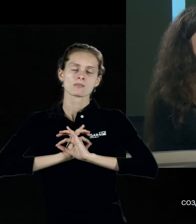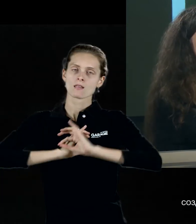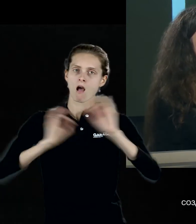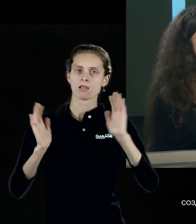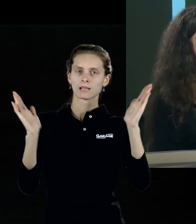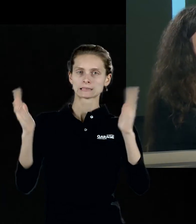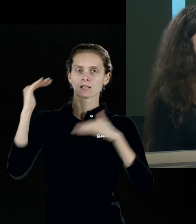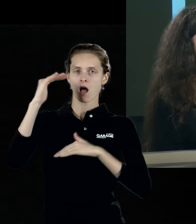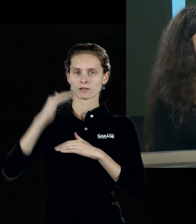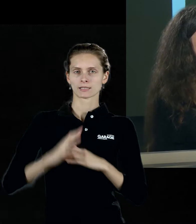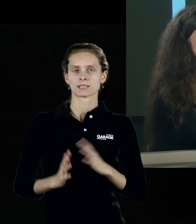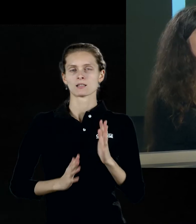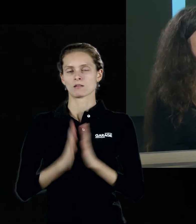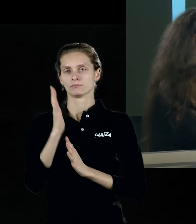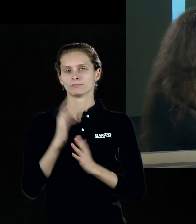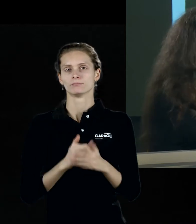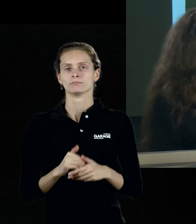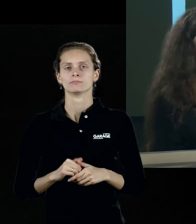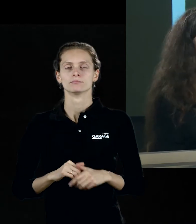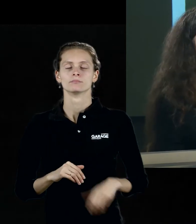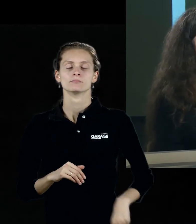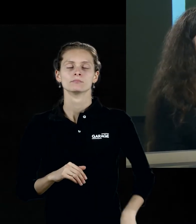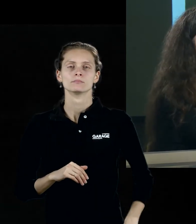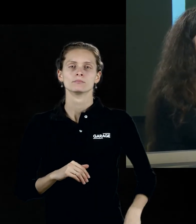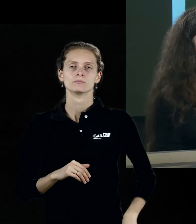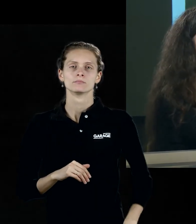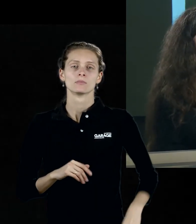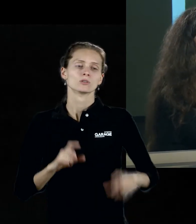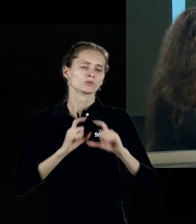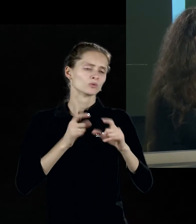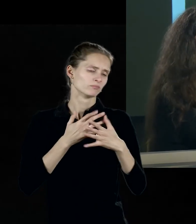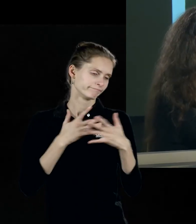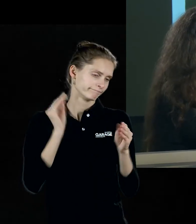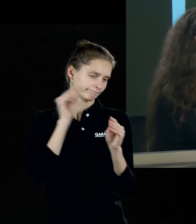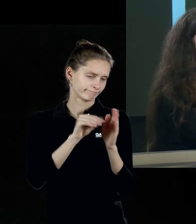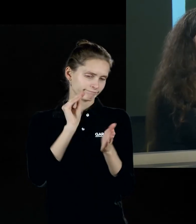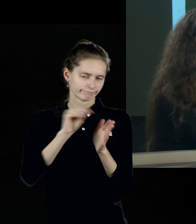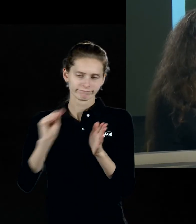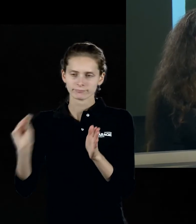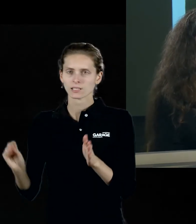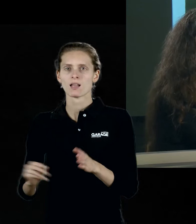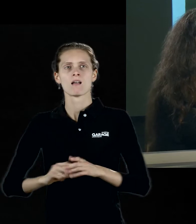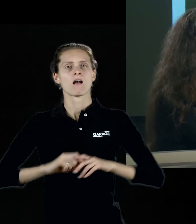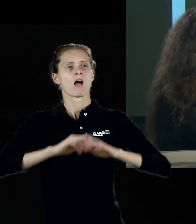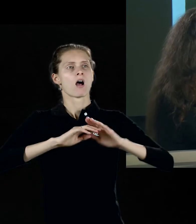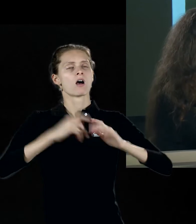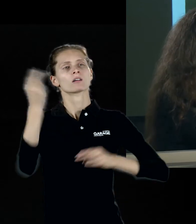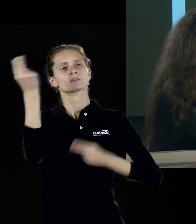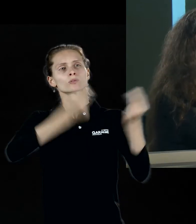обитания. Но при этом были школы, там всего чего угодно, настенные росписи,